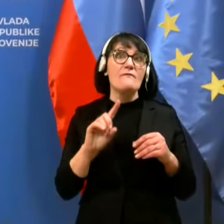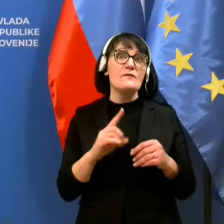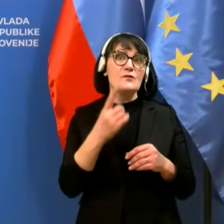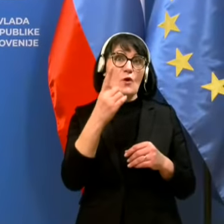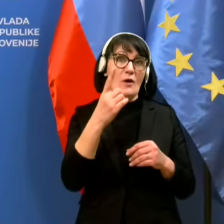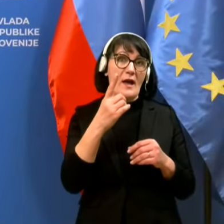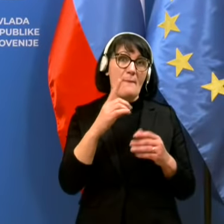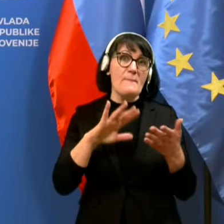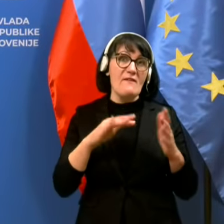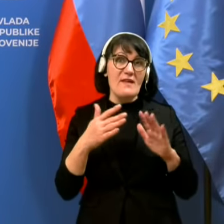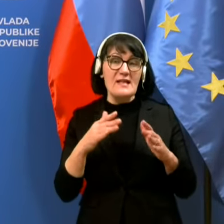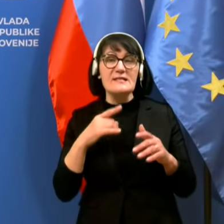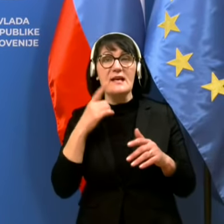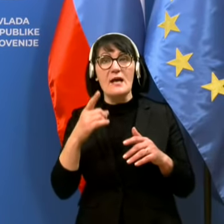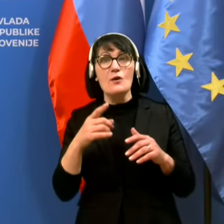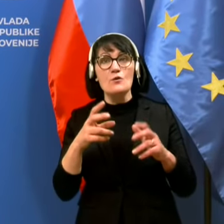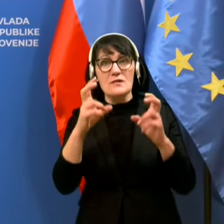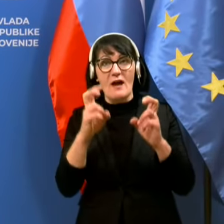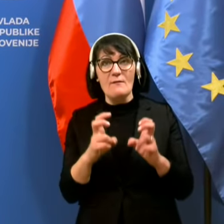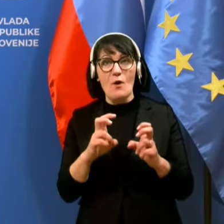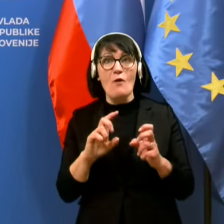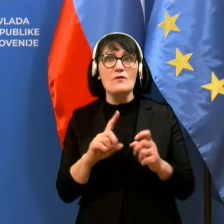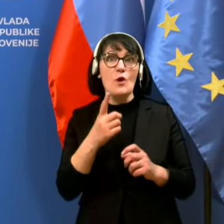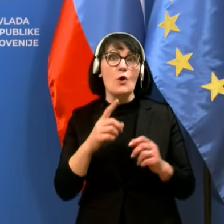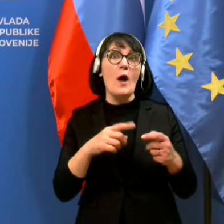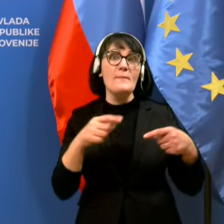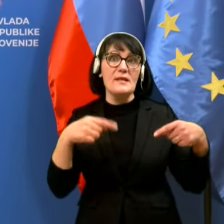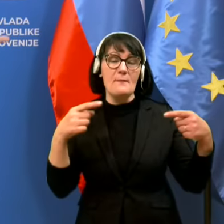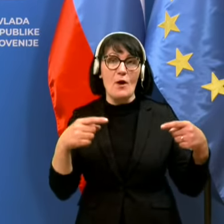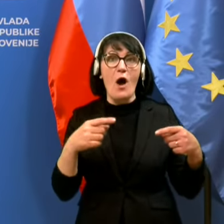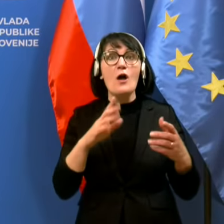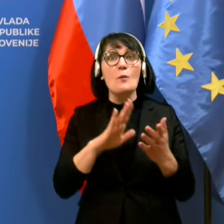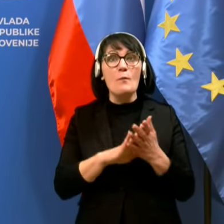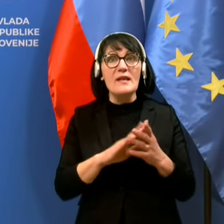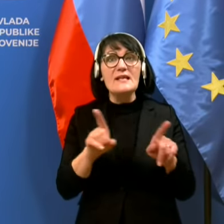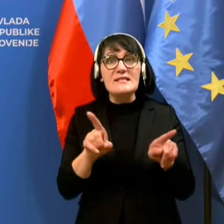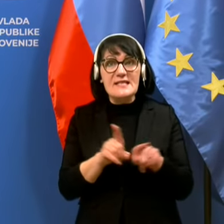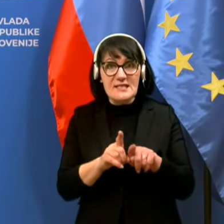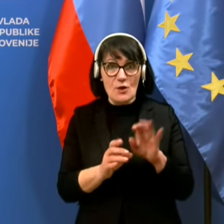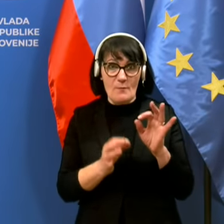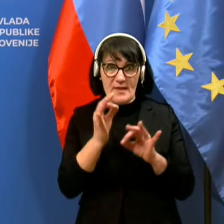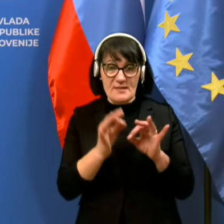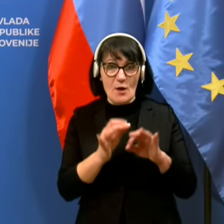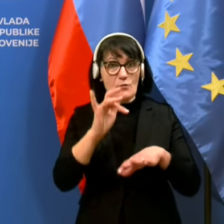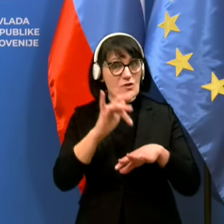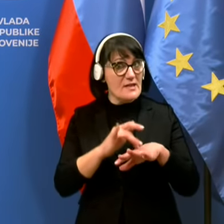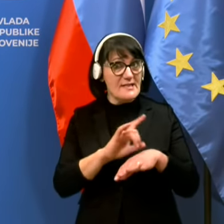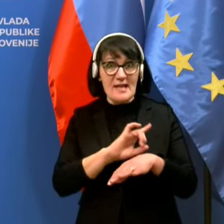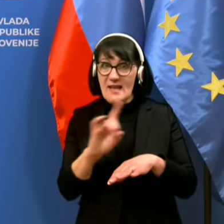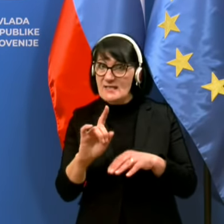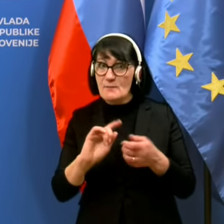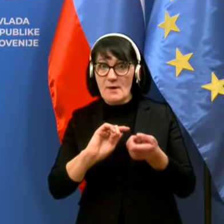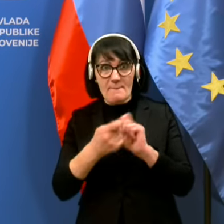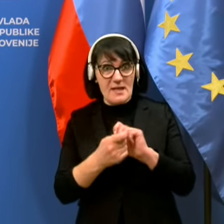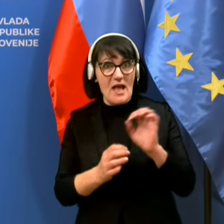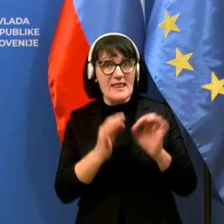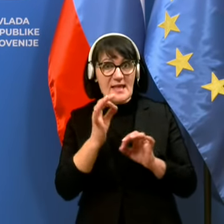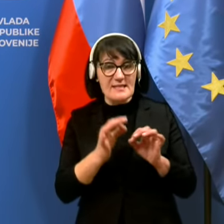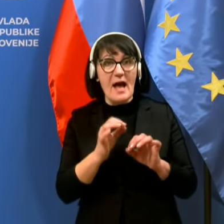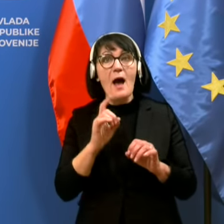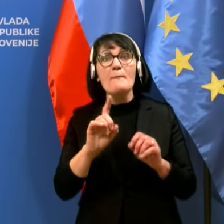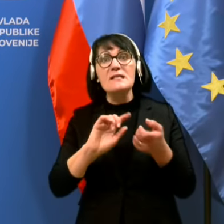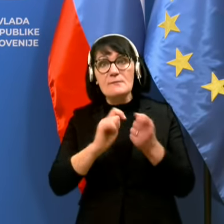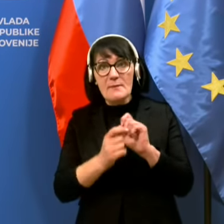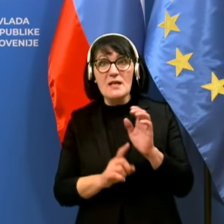hočemo ustaviti epidemijo. Kaj se zgodi z istim testom, ne, občutljivo specifično se ne spreminjajo testa, spreminjajo se pa nekako